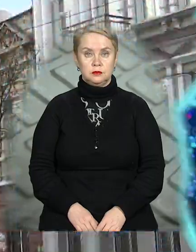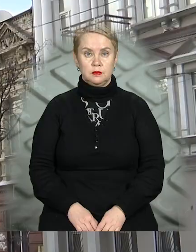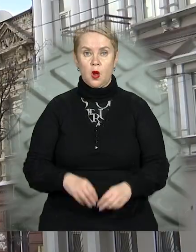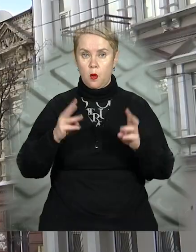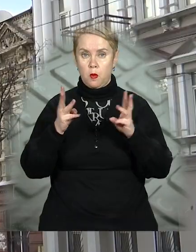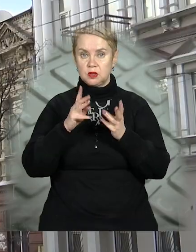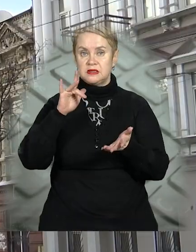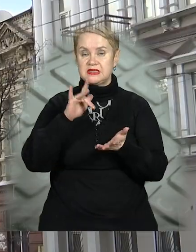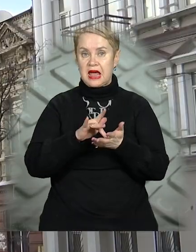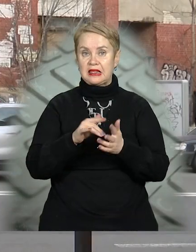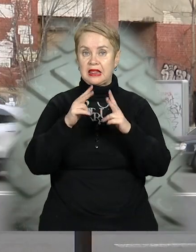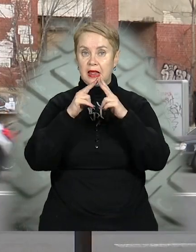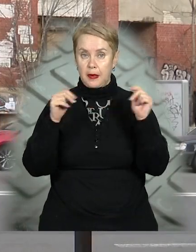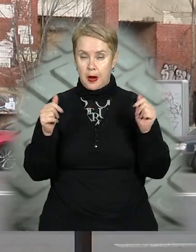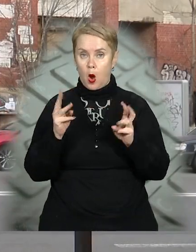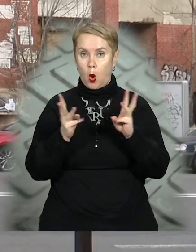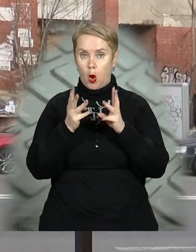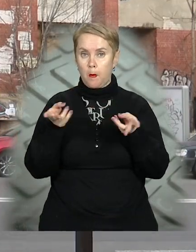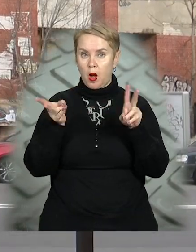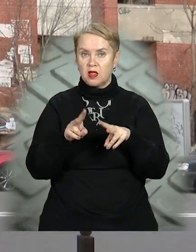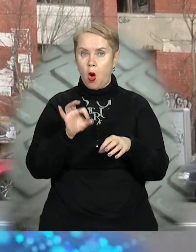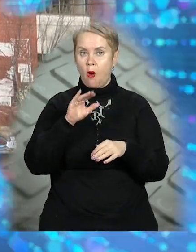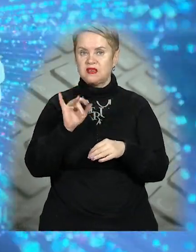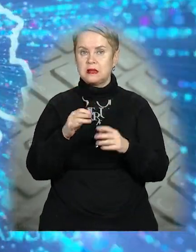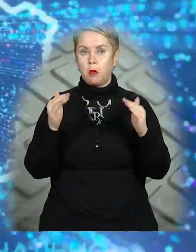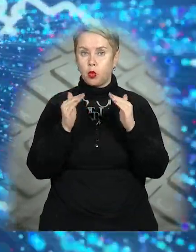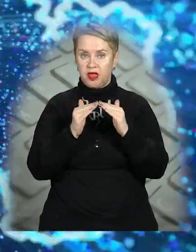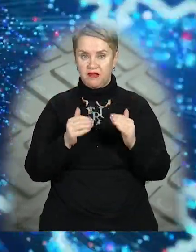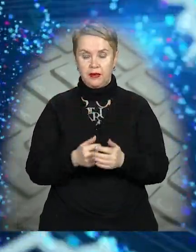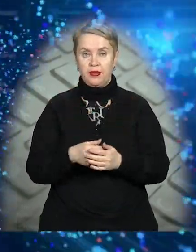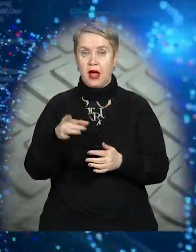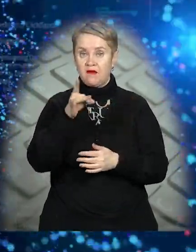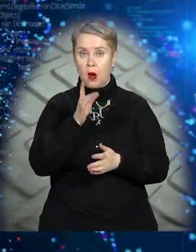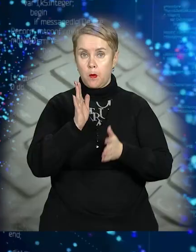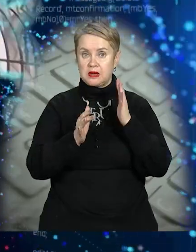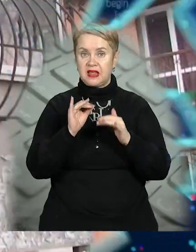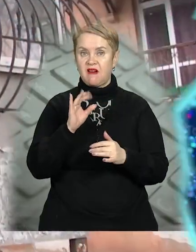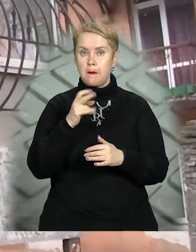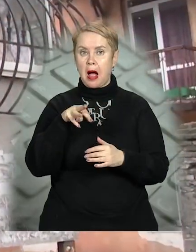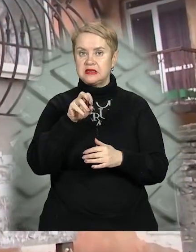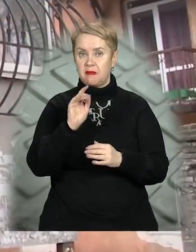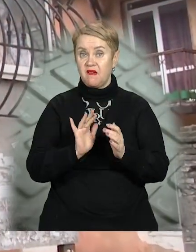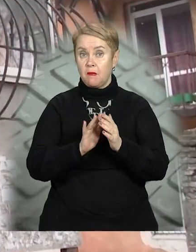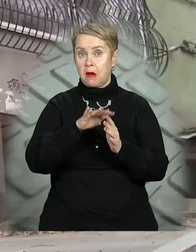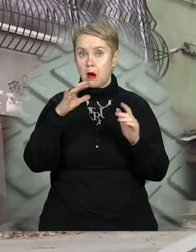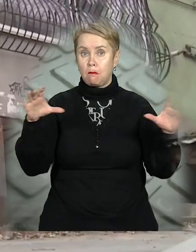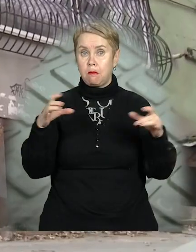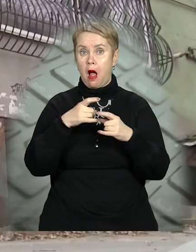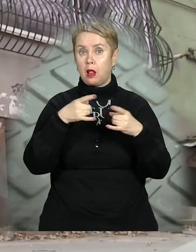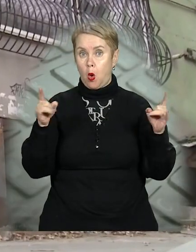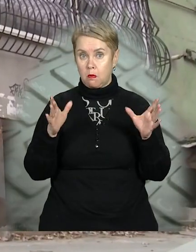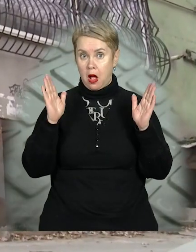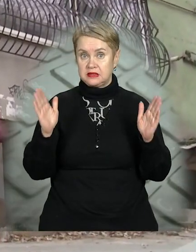Пожежа у самому центрі Дніпра. Горіла покинута офісна будівля. В районі проспекту Івана Мазепа виріс балкон розміром з